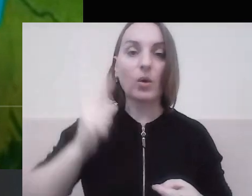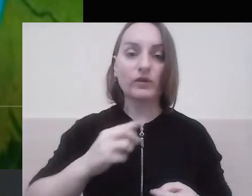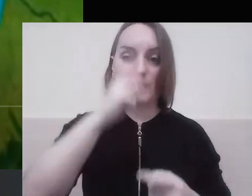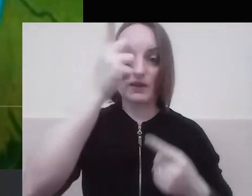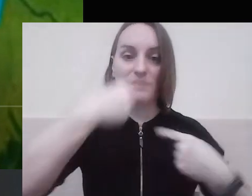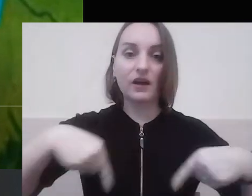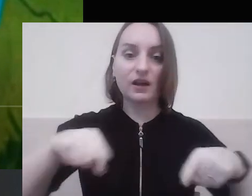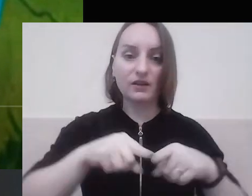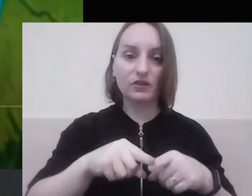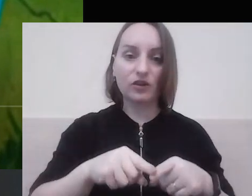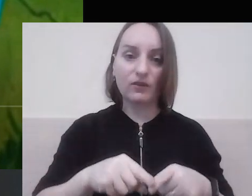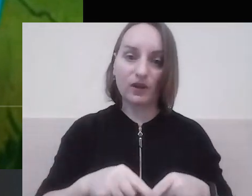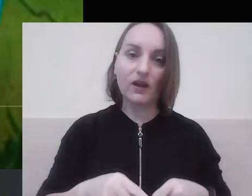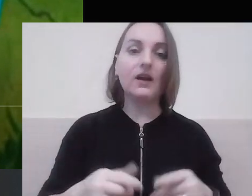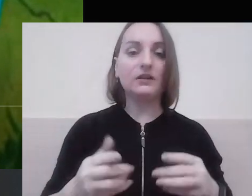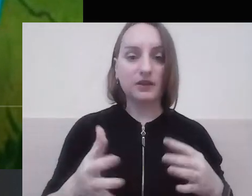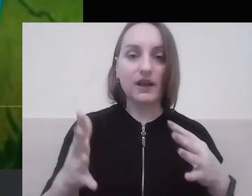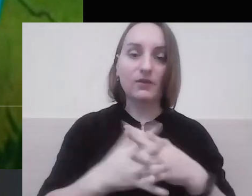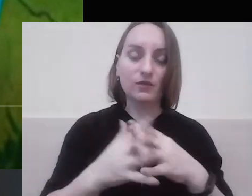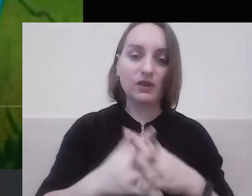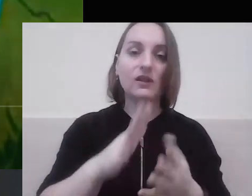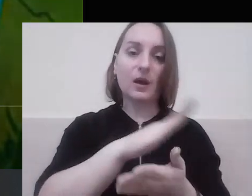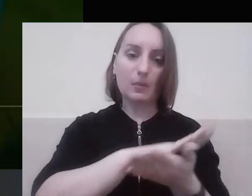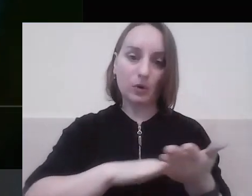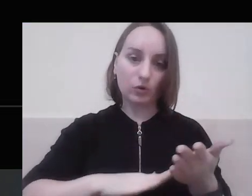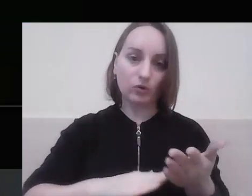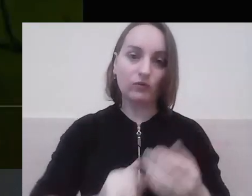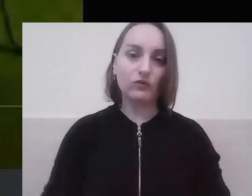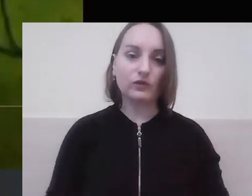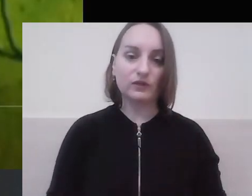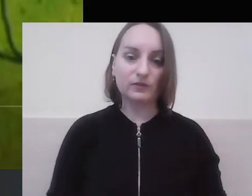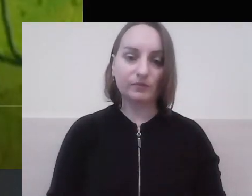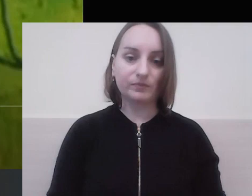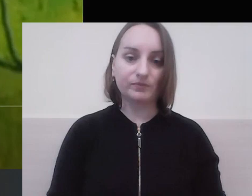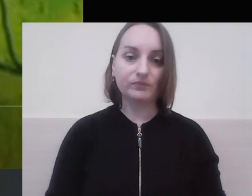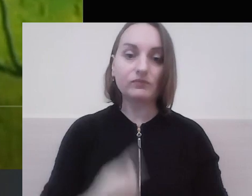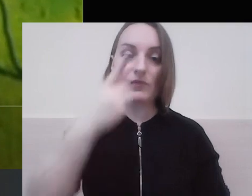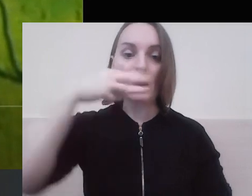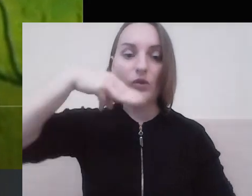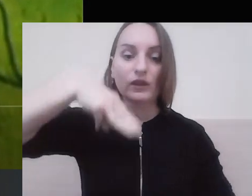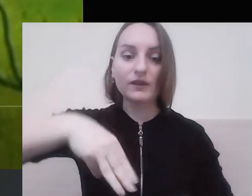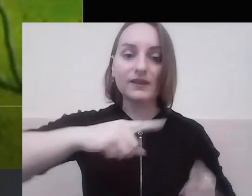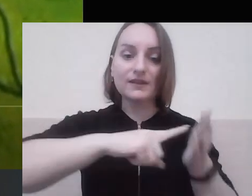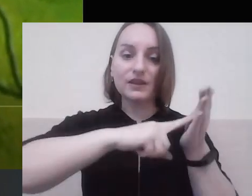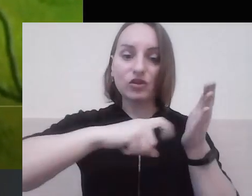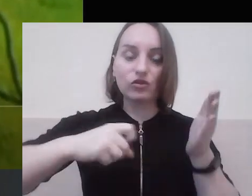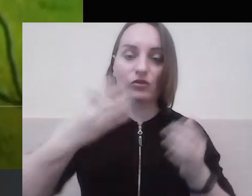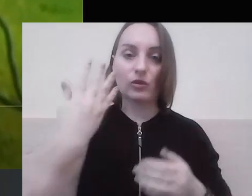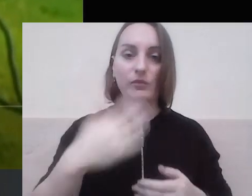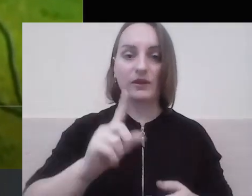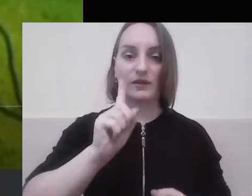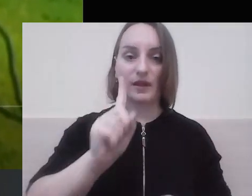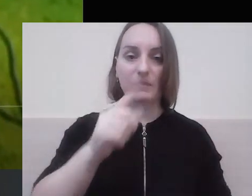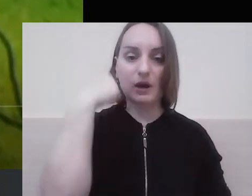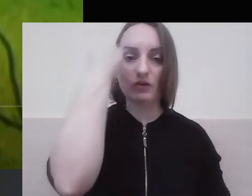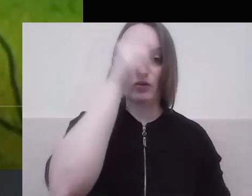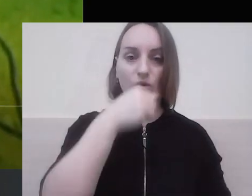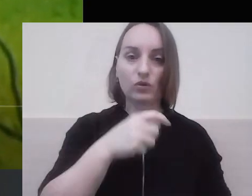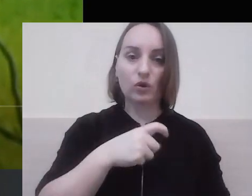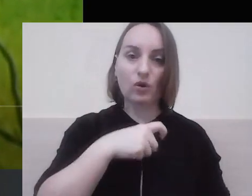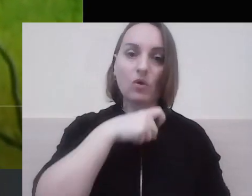війна триватиме. Польща збиралася з силами. У червні 1651 року